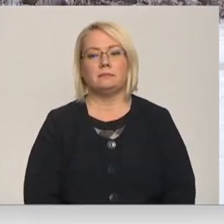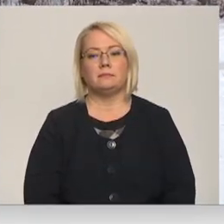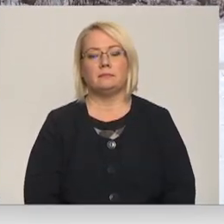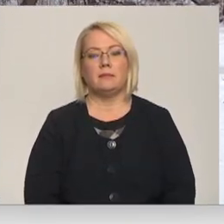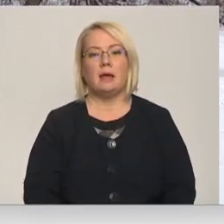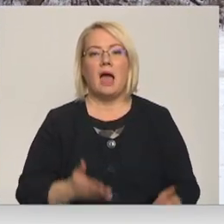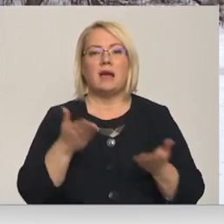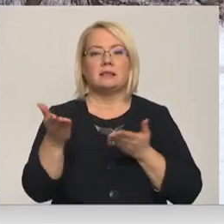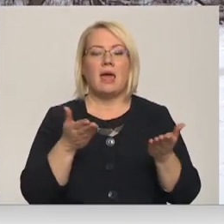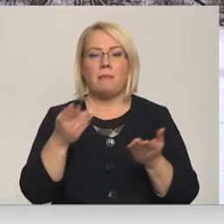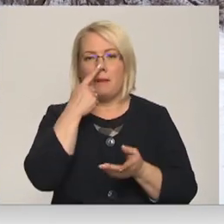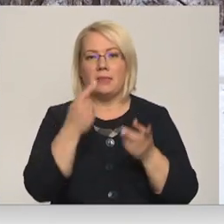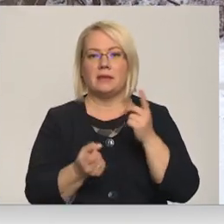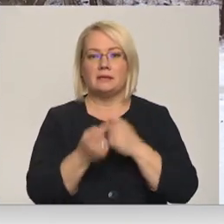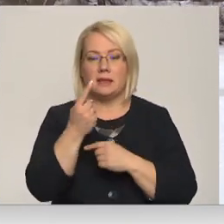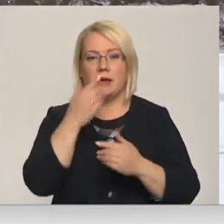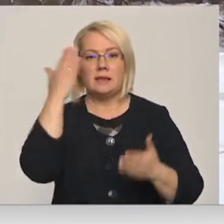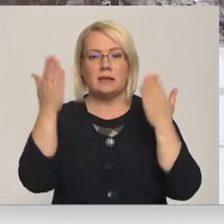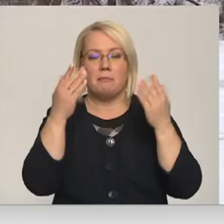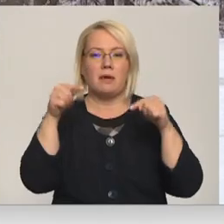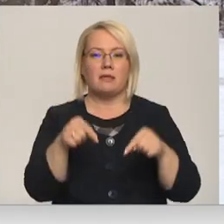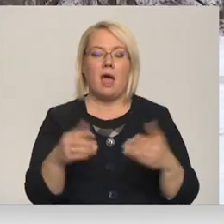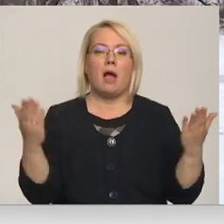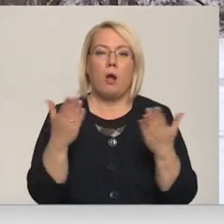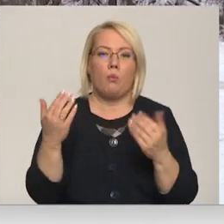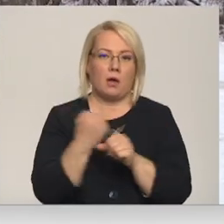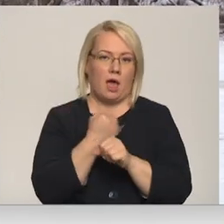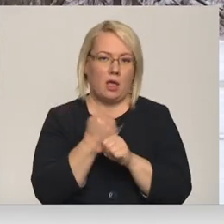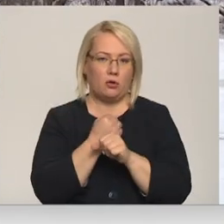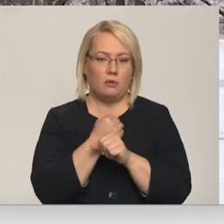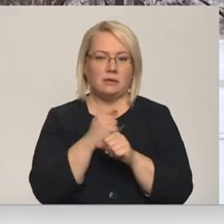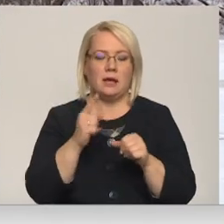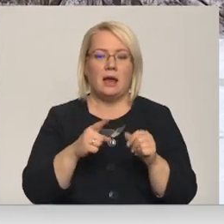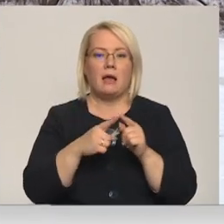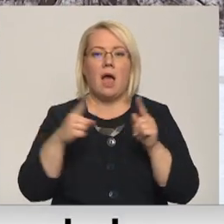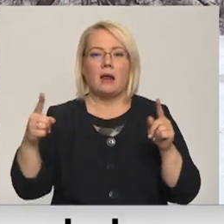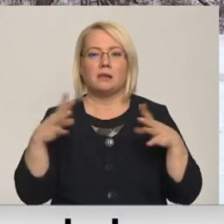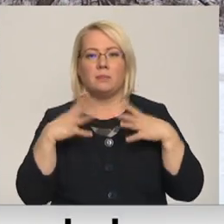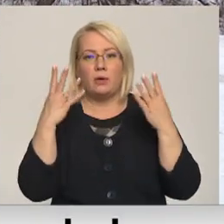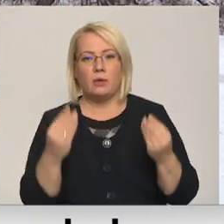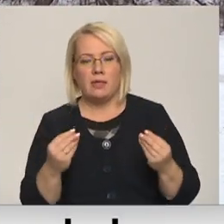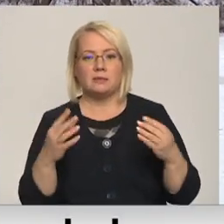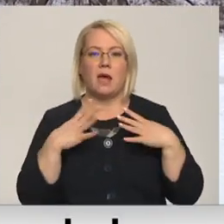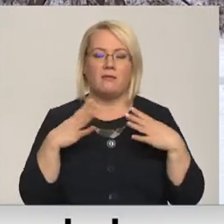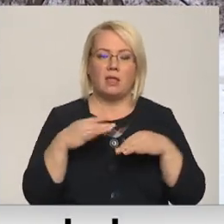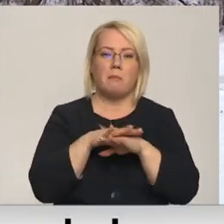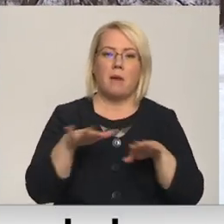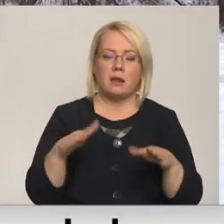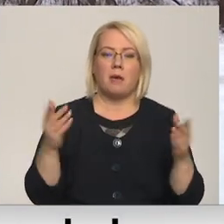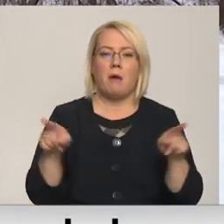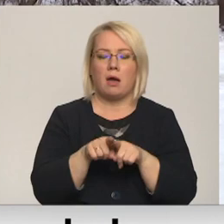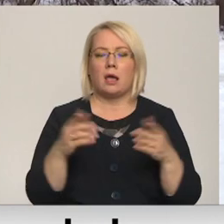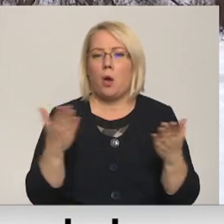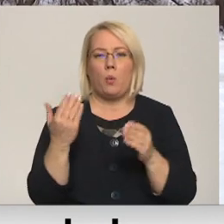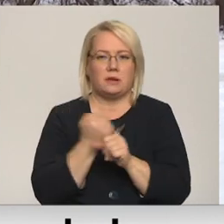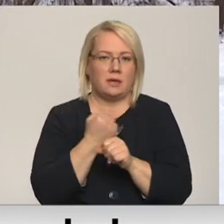Ar slēpēm nesanāca, tad nu izklēdējāmies šeit. Ar kaut ko taču jānodarbojas – garās brīvdienas atvaļinājums. Bērniem arī kaut kas jādara ārā.